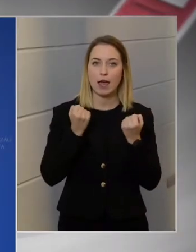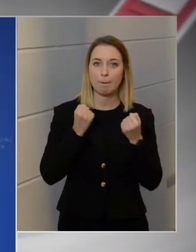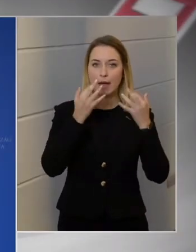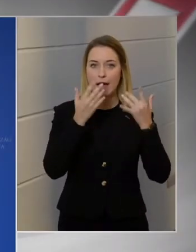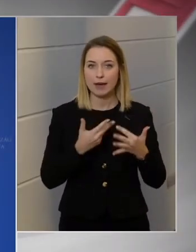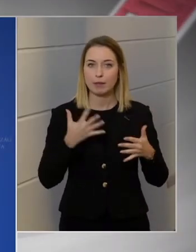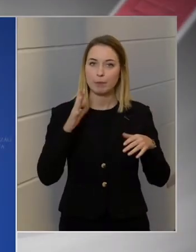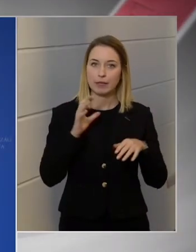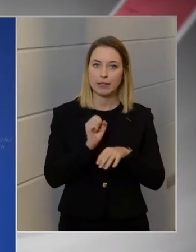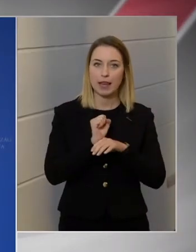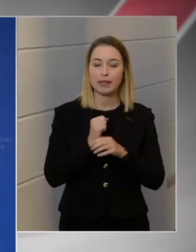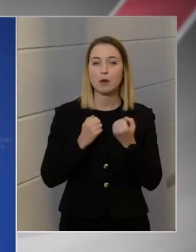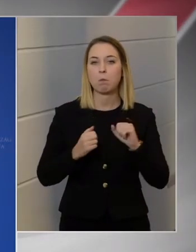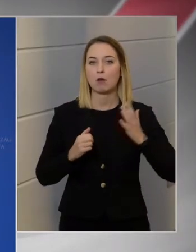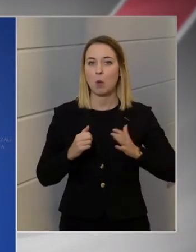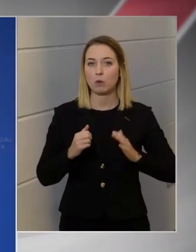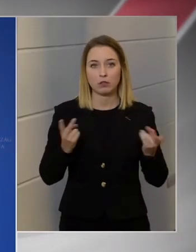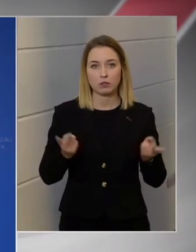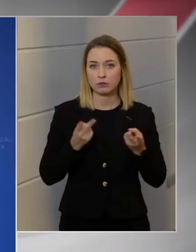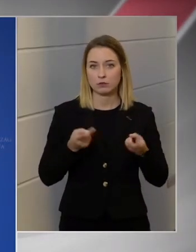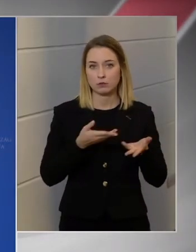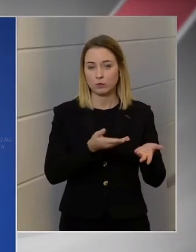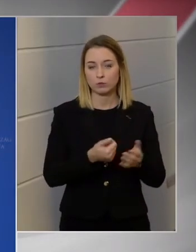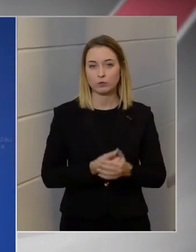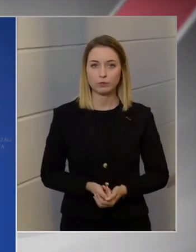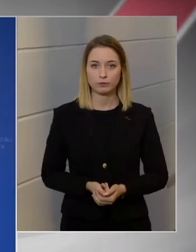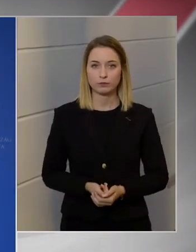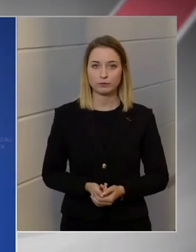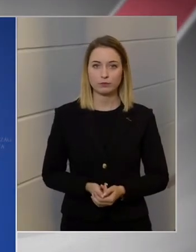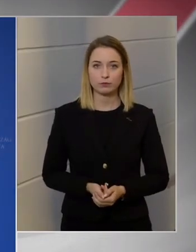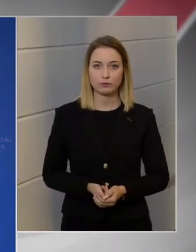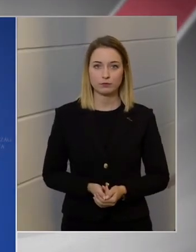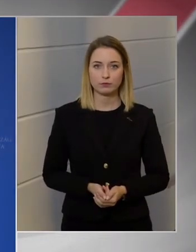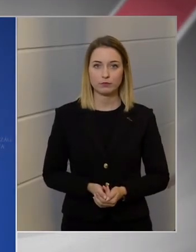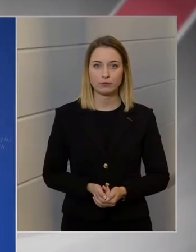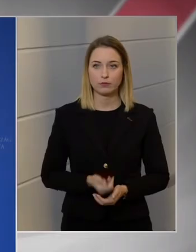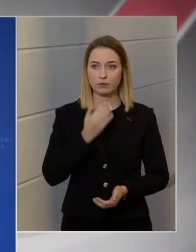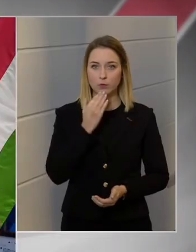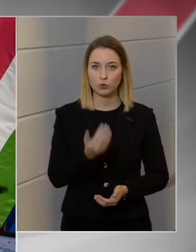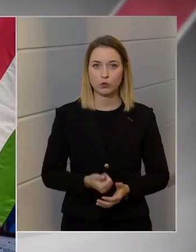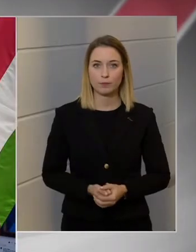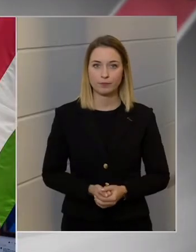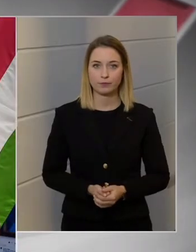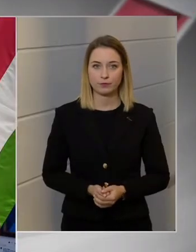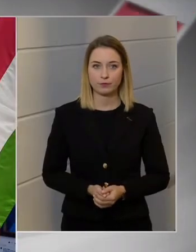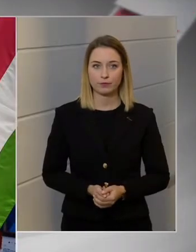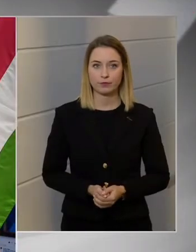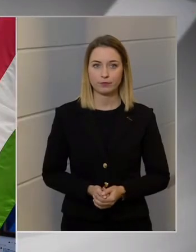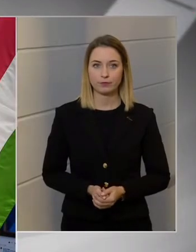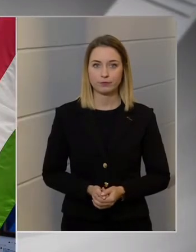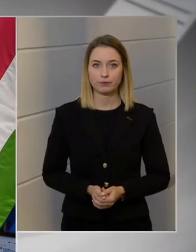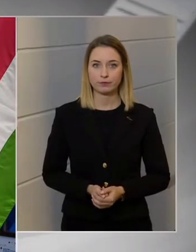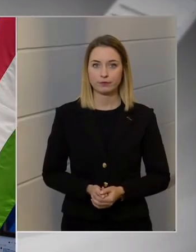a baloldalnak a legkönnyebb, elég, hogyha ő magat leállítják. Köszönöm. Nem ford.